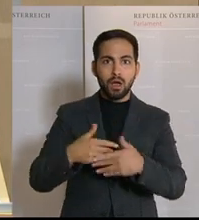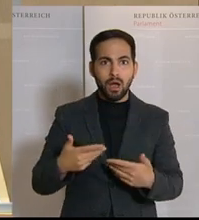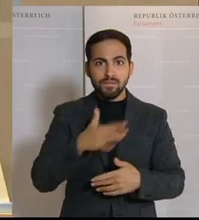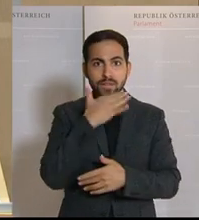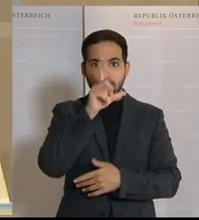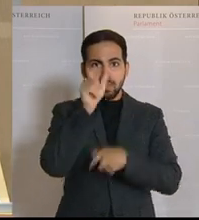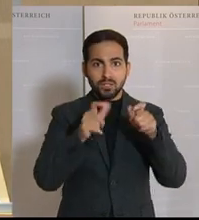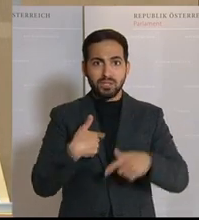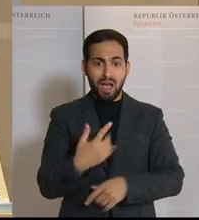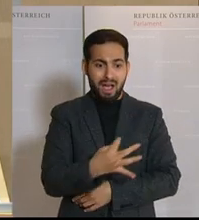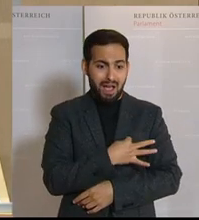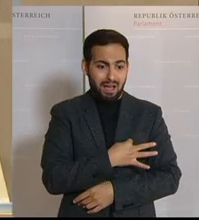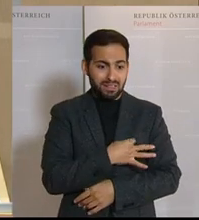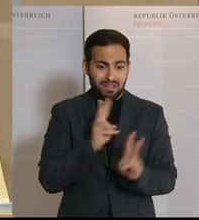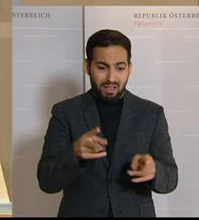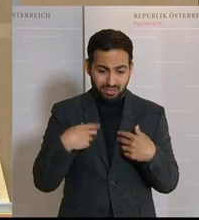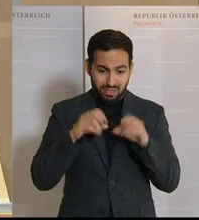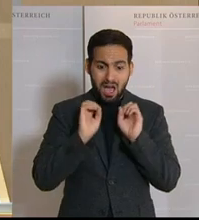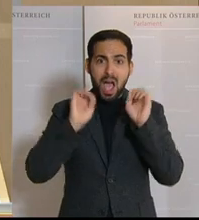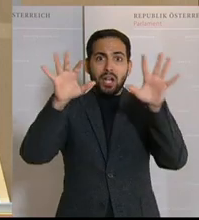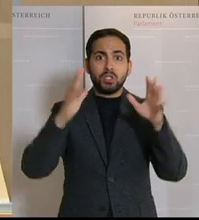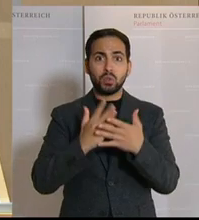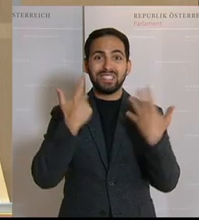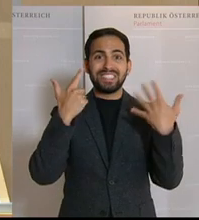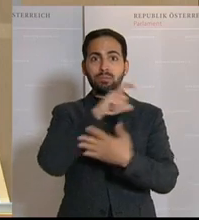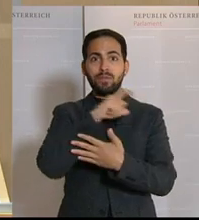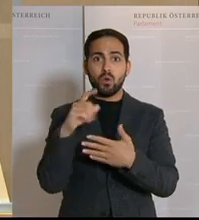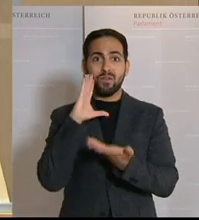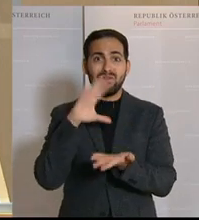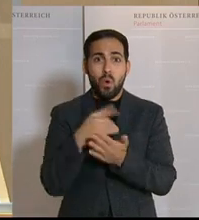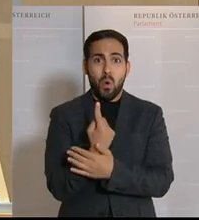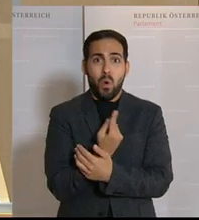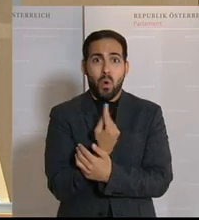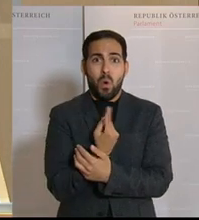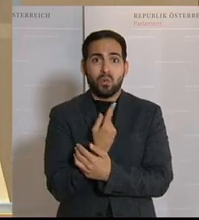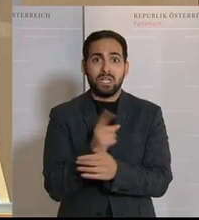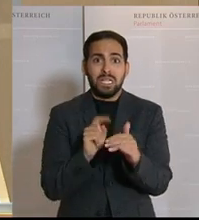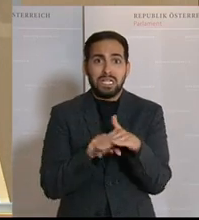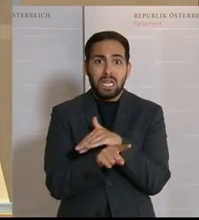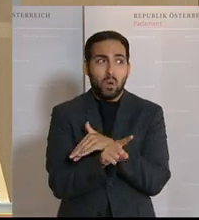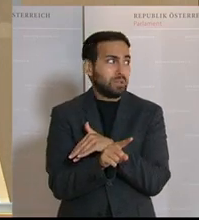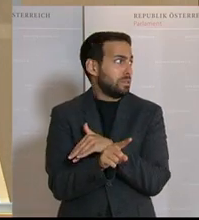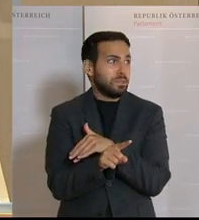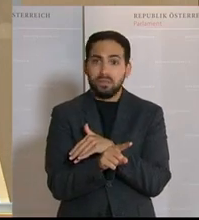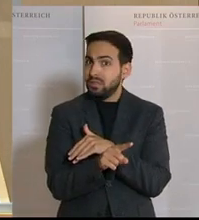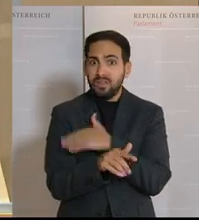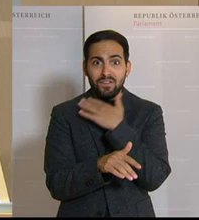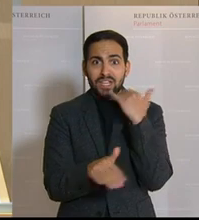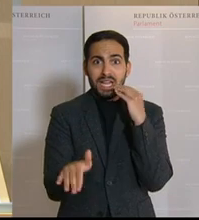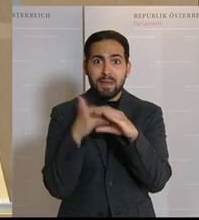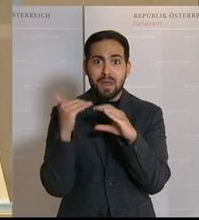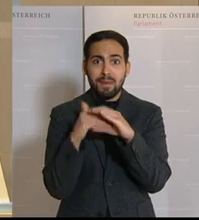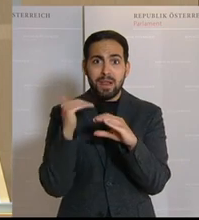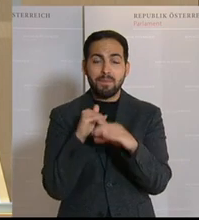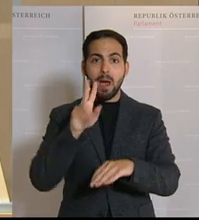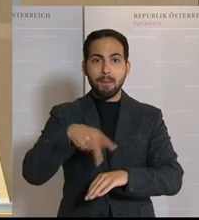lauter Angst, dass sie vielleicht beim Anstecken könnten, schon sieben Wochen in der Wohnung sind und sich nicht mehr raus trauen. Auch da habe ich sehr, sehr viele Mails. Und